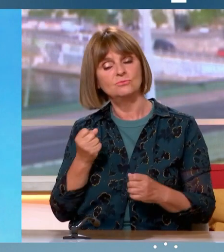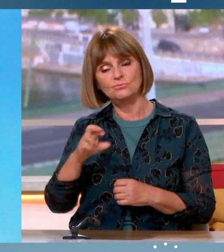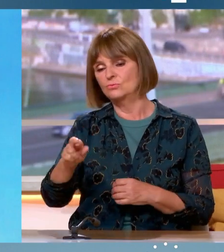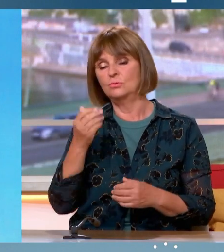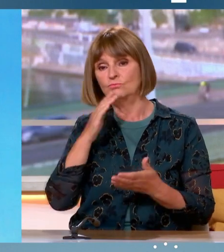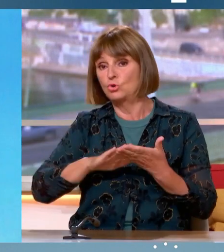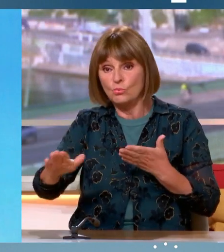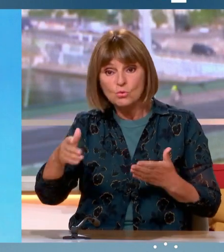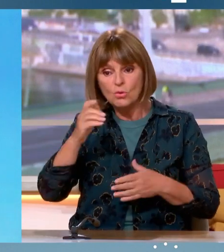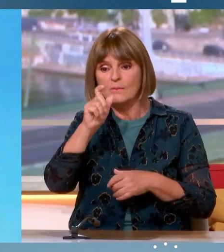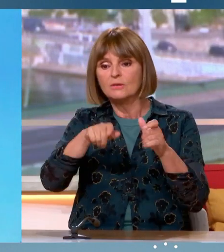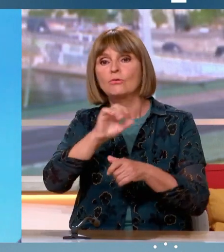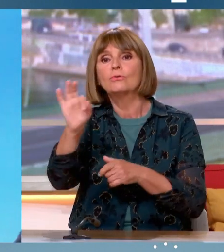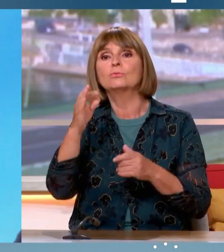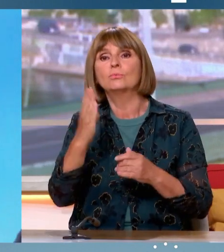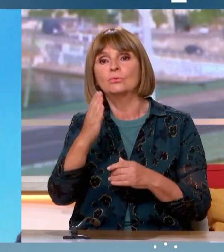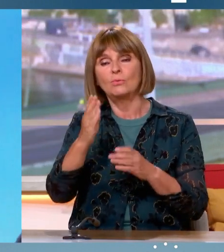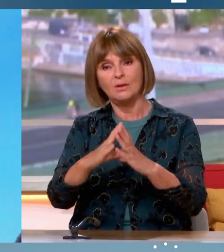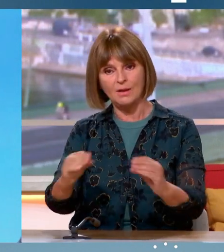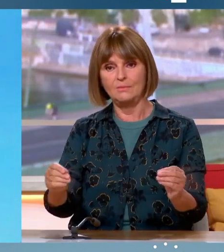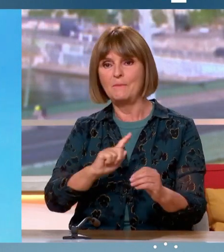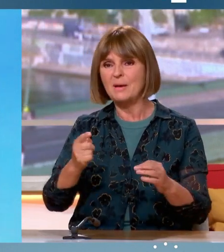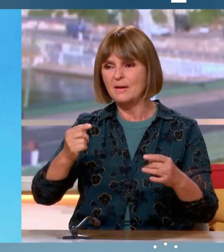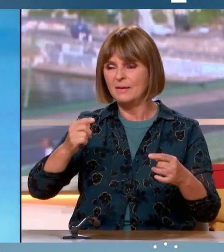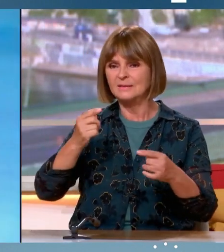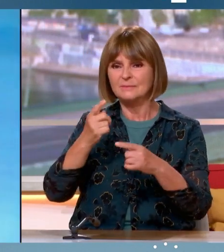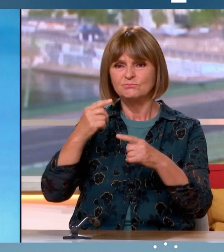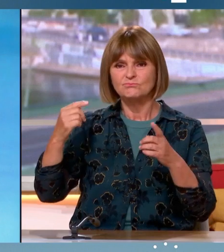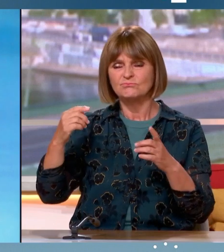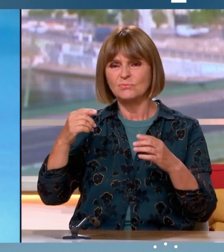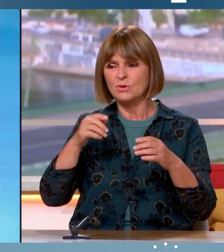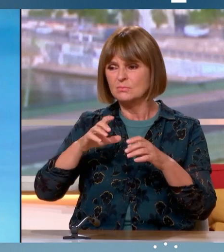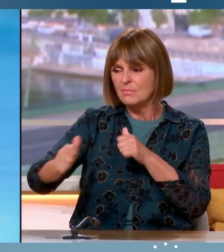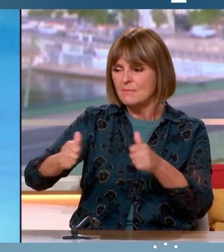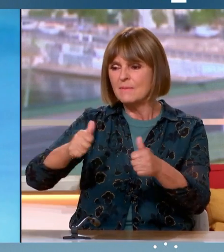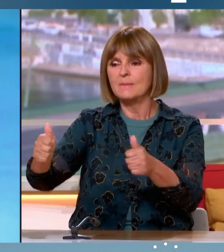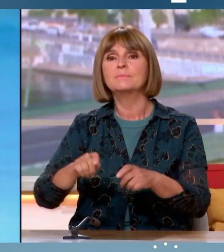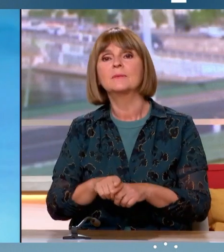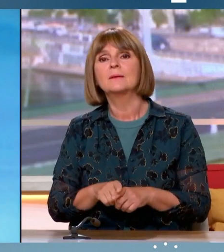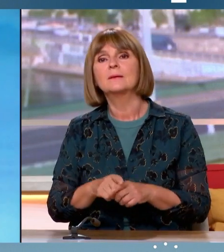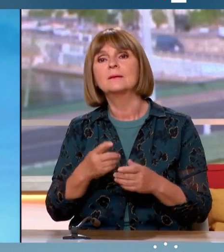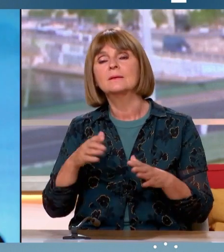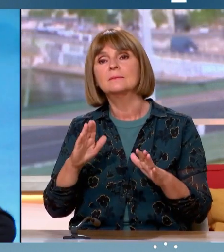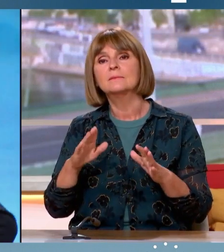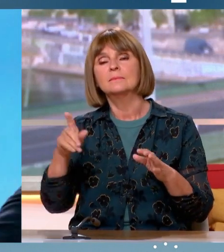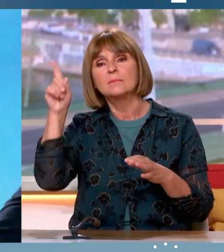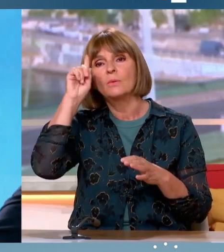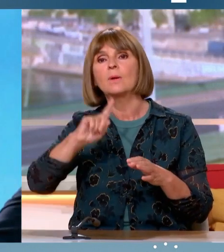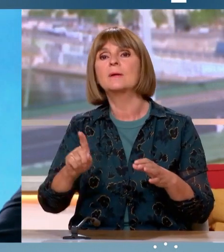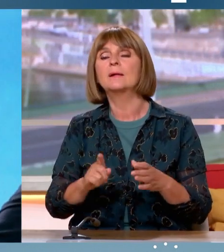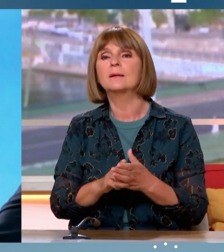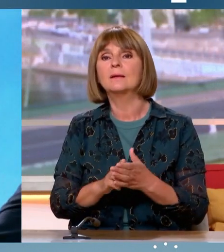pacification, certainement pas de division. Mais si ce'est pas le cas, pourquoi ne pas s'allier avec un vrai contrat ? C'est ce que vous dites avec la droite. Mais de façon